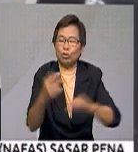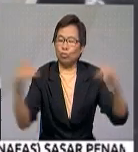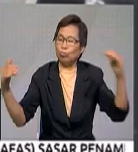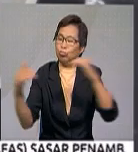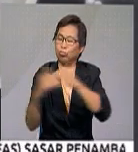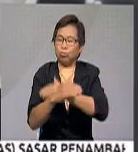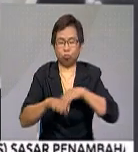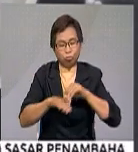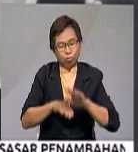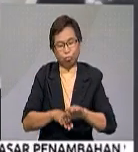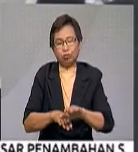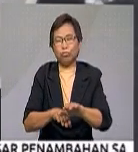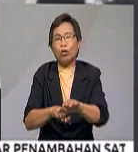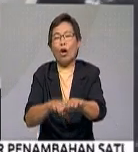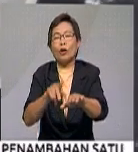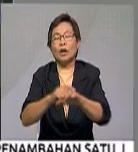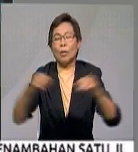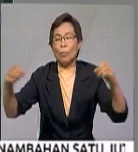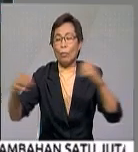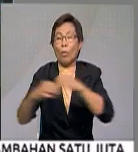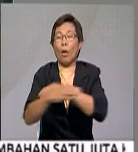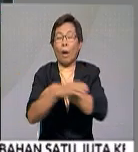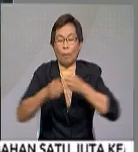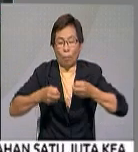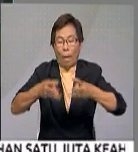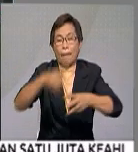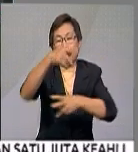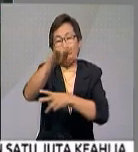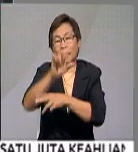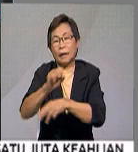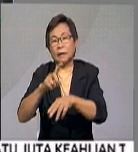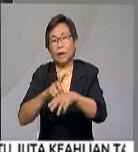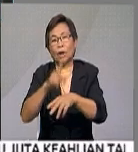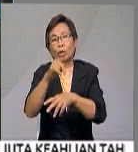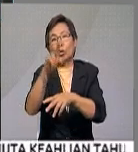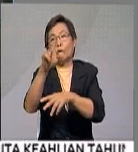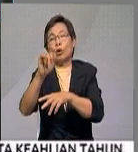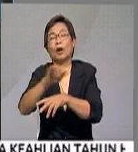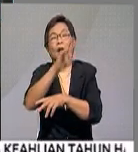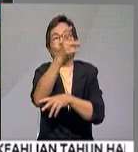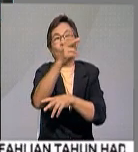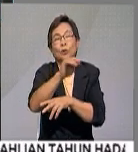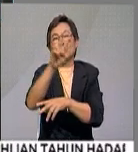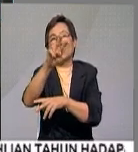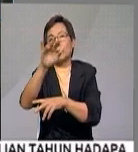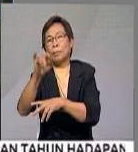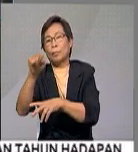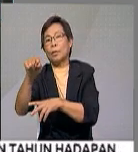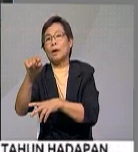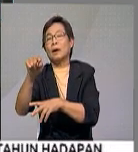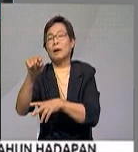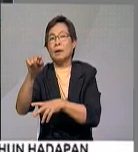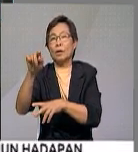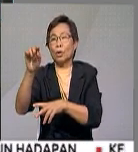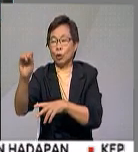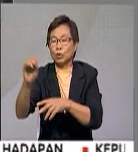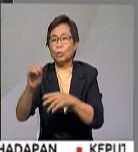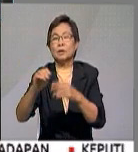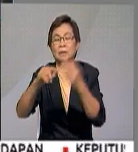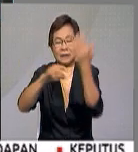-dua arah. Manakala di Luburaya Plus I2 sekitar Kulai di kilometer 26 perpuluhan kosong arah ke selatan,